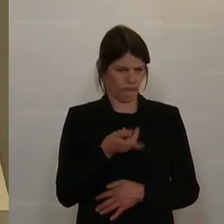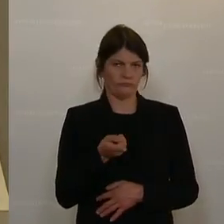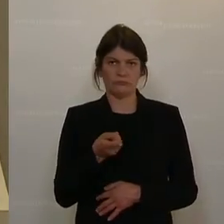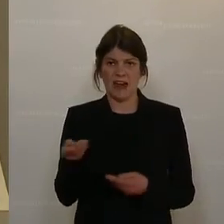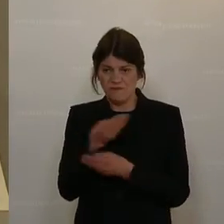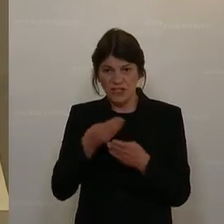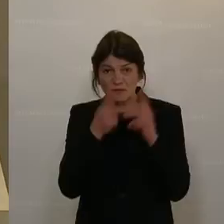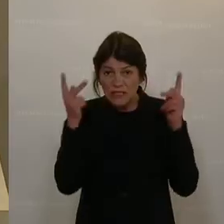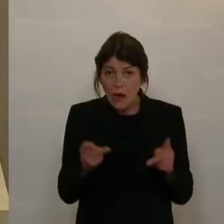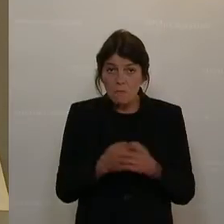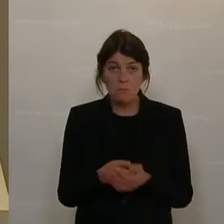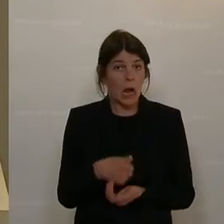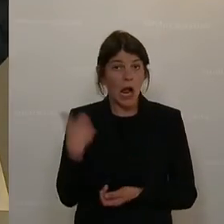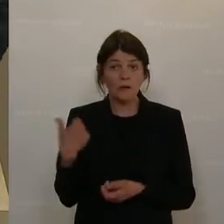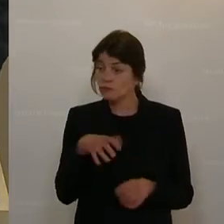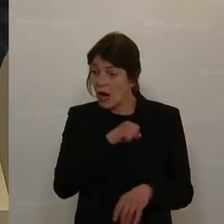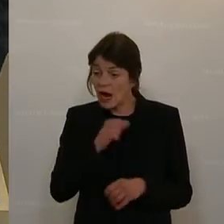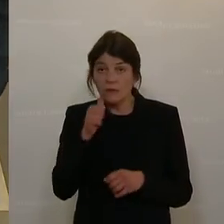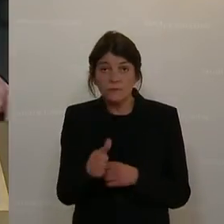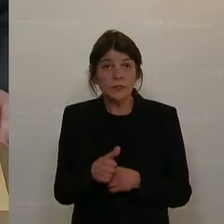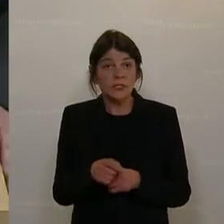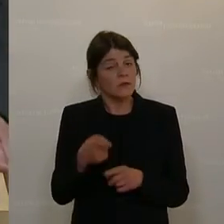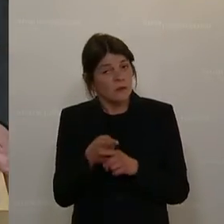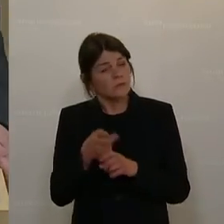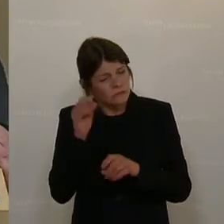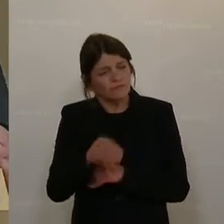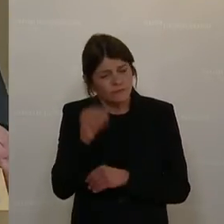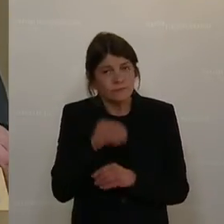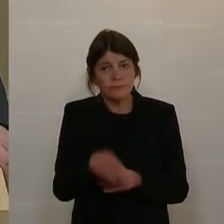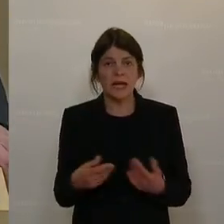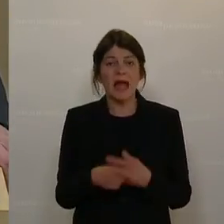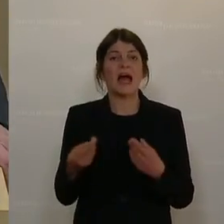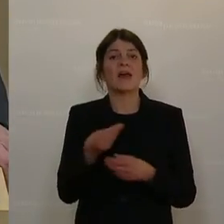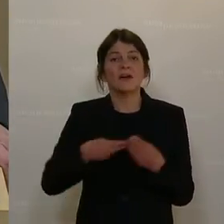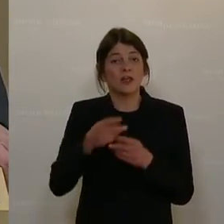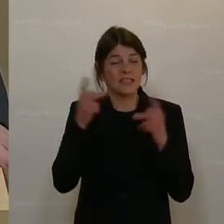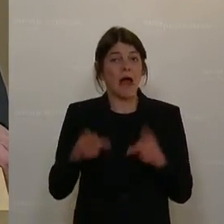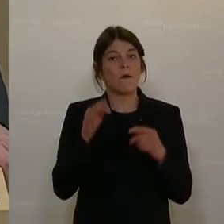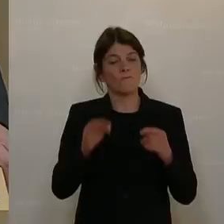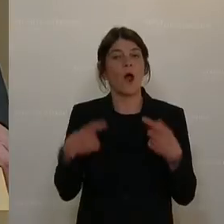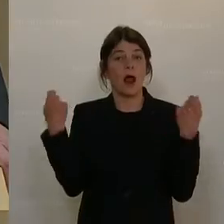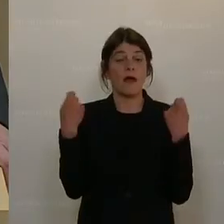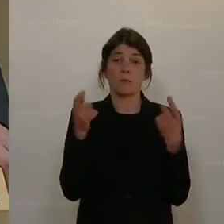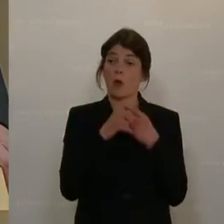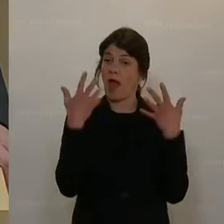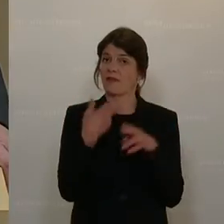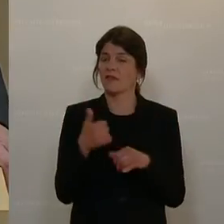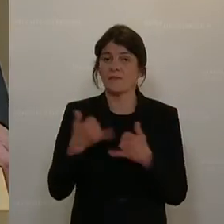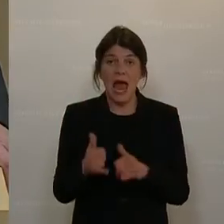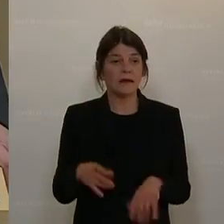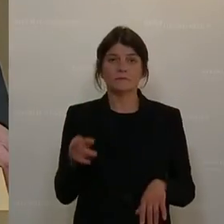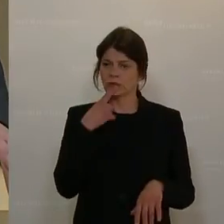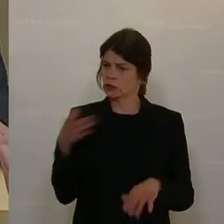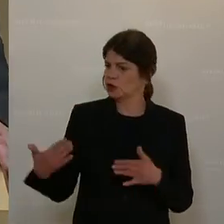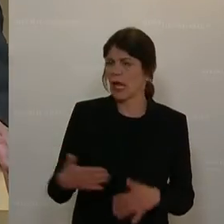Wirtschaftskammer, die sich da auch nicht durchgesetzt hat, nämlich die Wirtschaftskammer für Gewerbe und Handwerk, Reparaturbonus